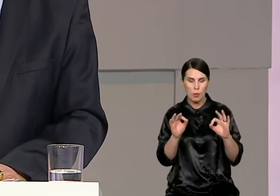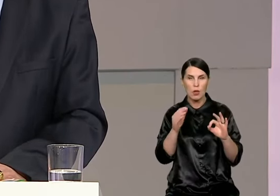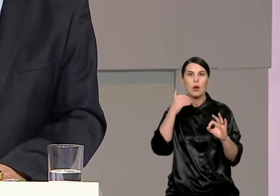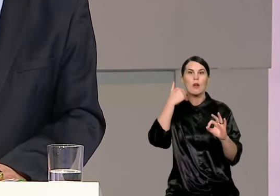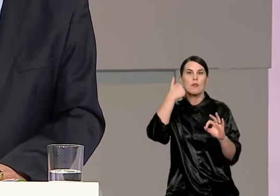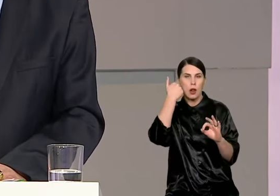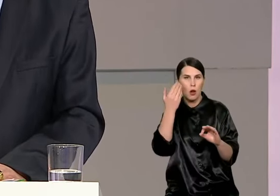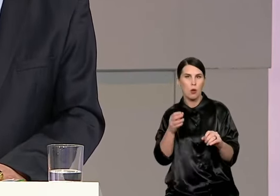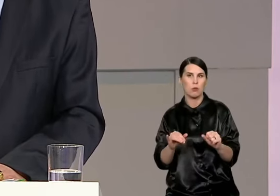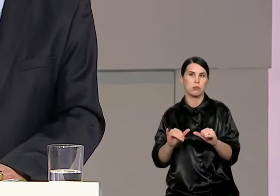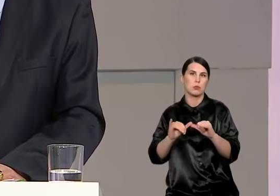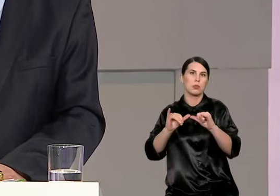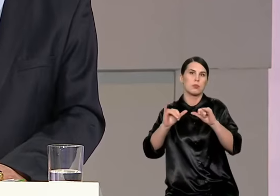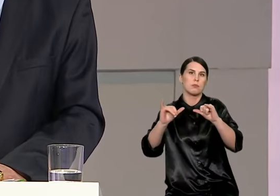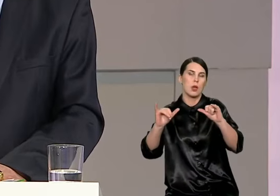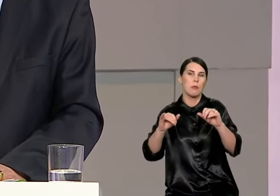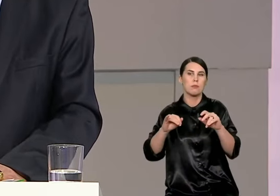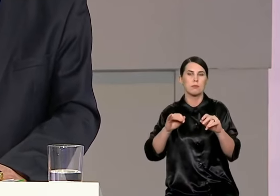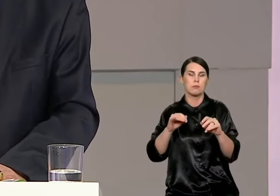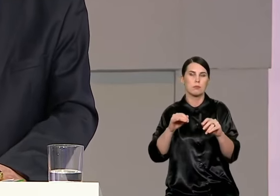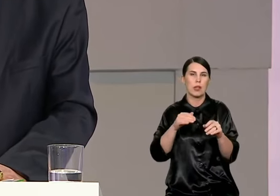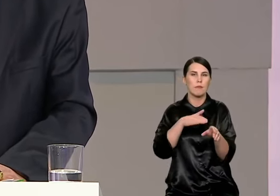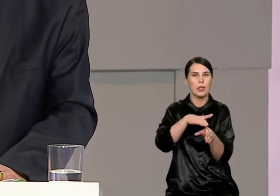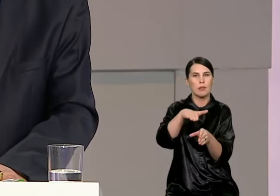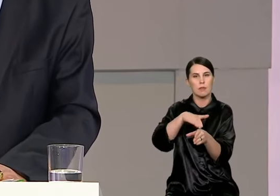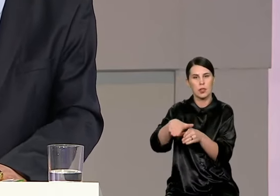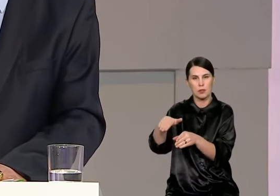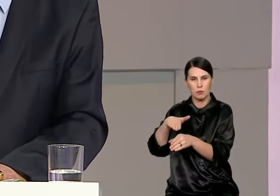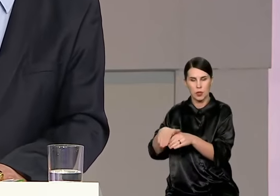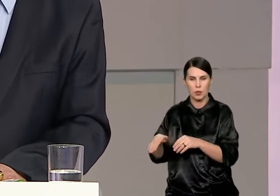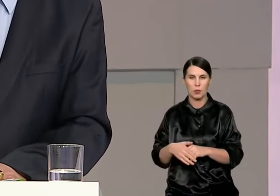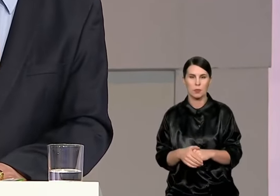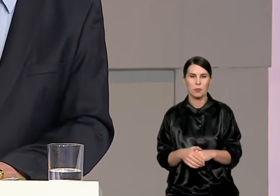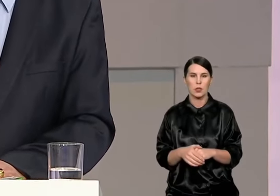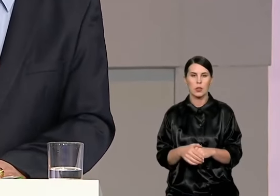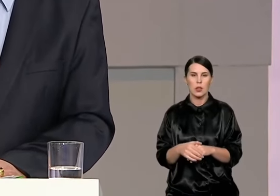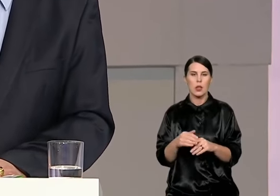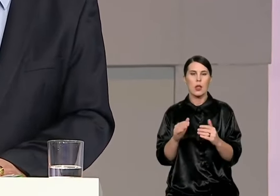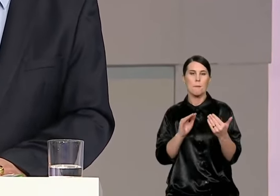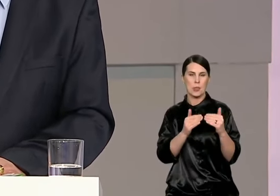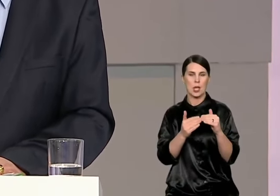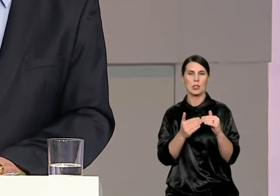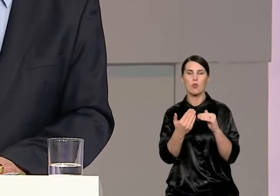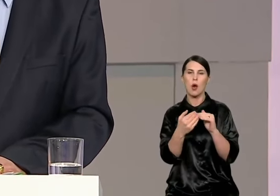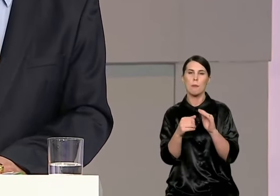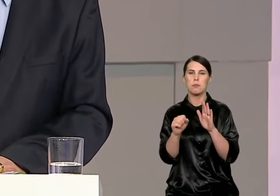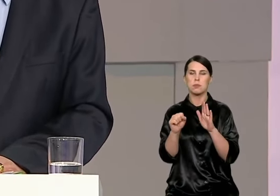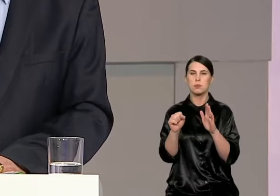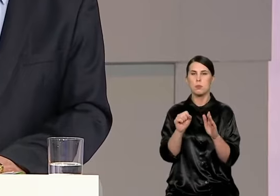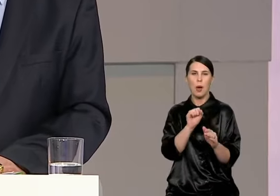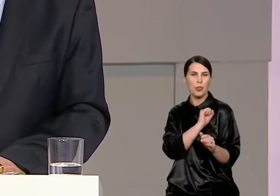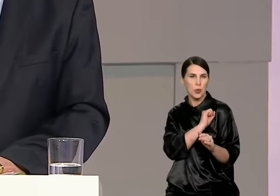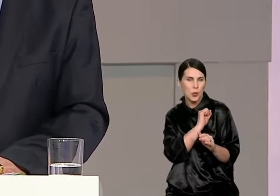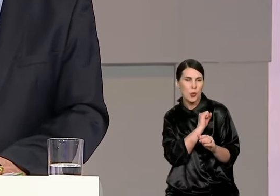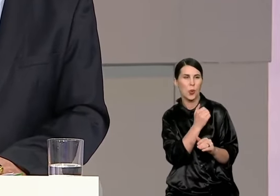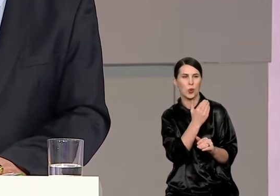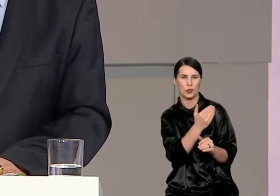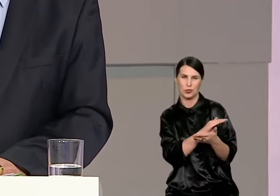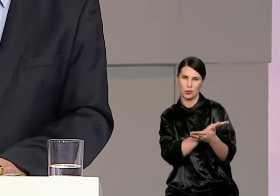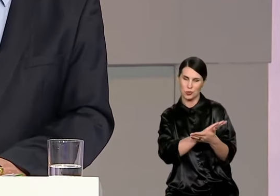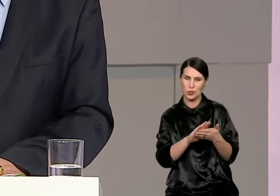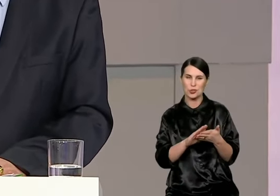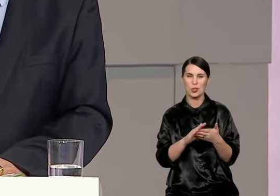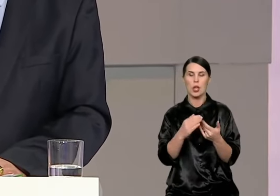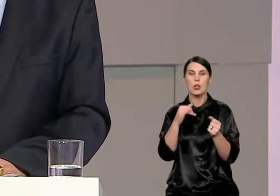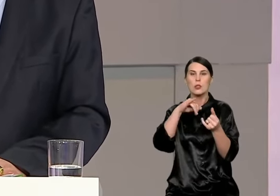orientuotas į patriotiško ir istoriškai, kitai patriotiškai ir istoriškai orientuotas. Aš turime